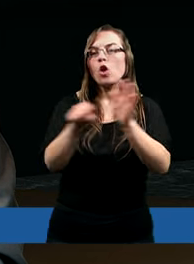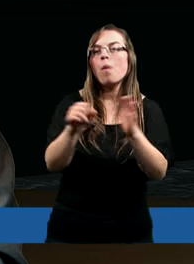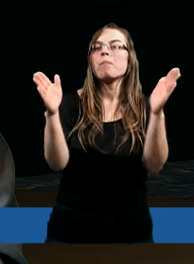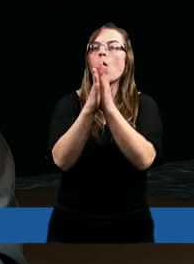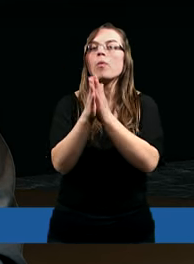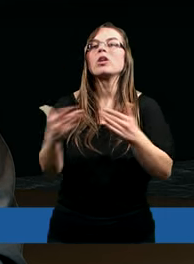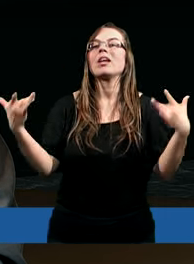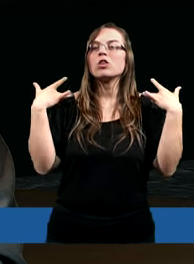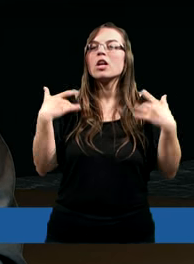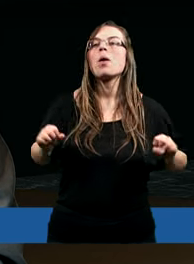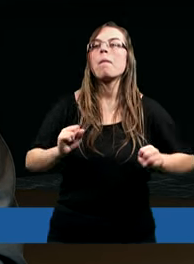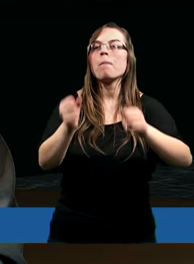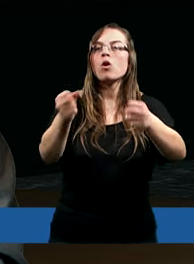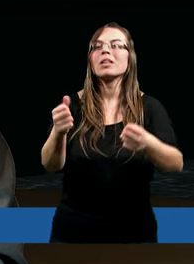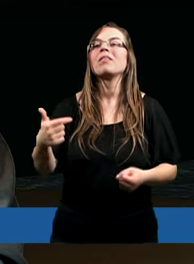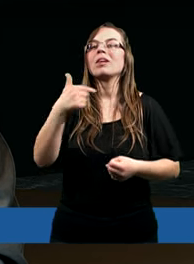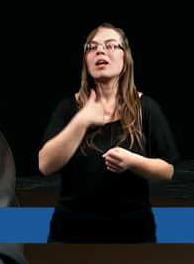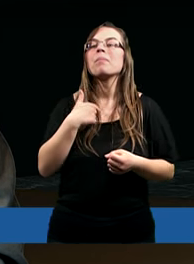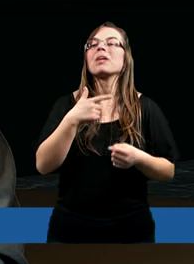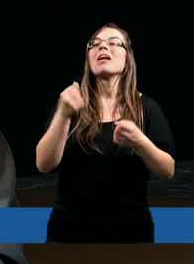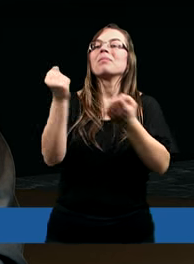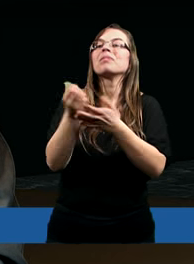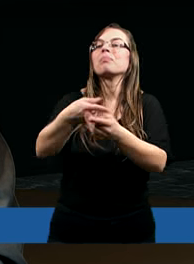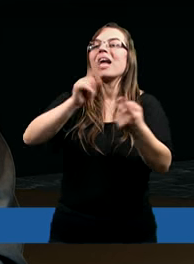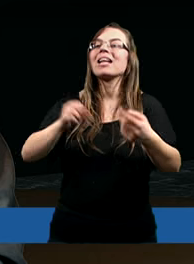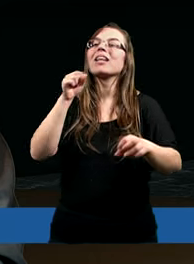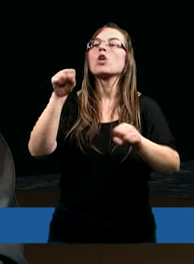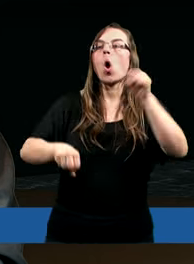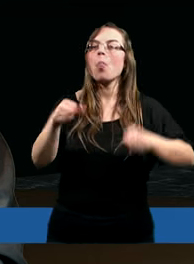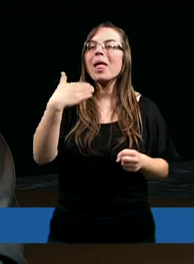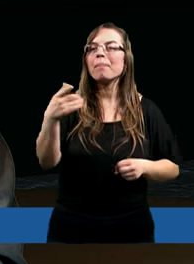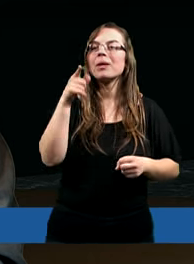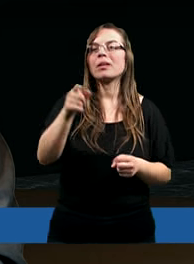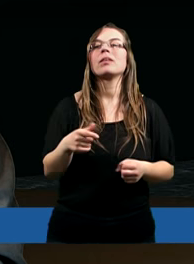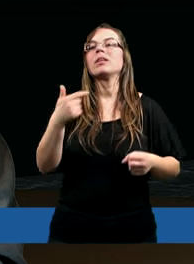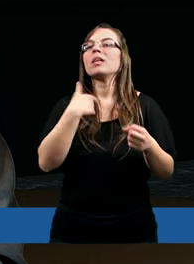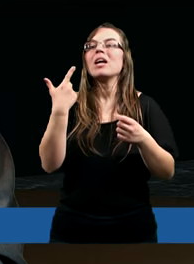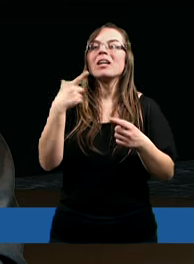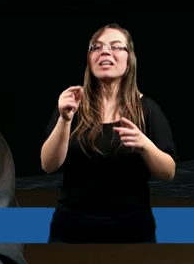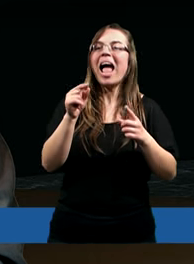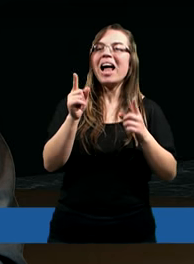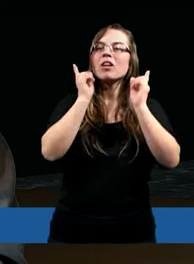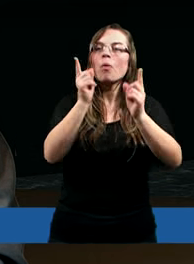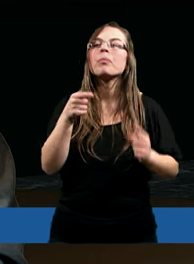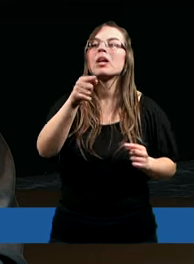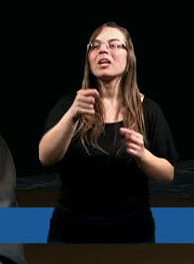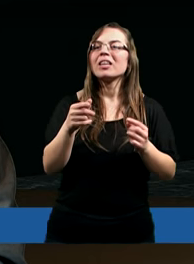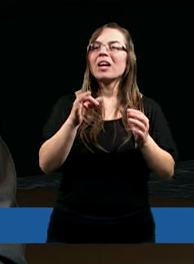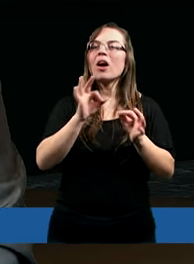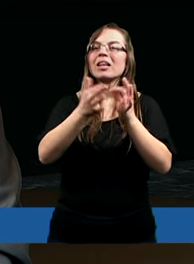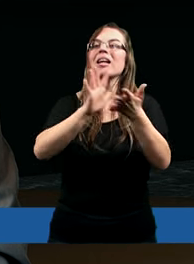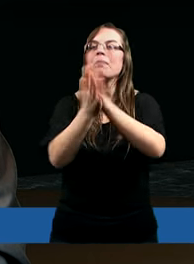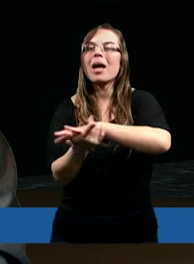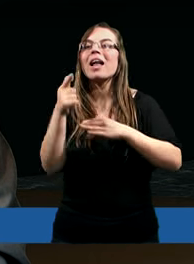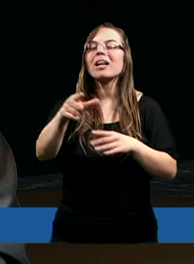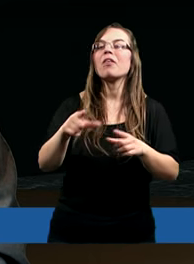pobożnego życia motywował mnie strach przed sądem. Ale to nic z tego nie wyłaziło. To naprawdę